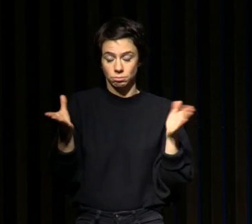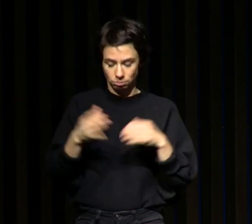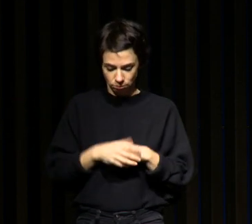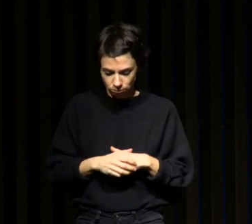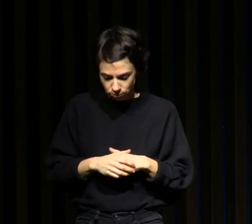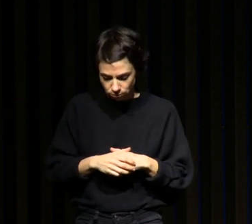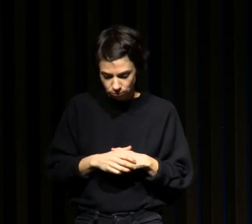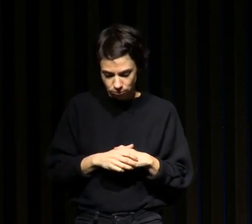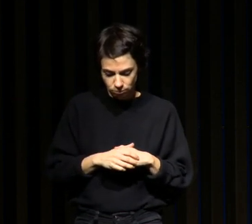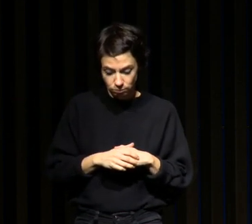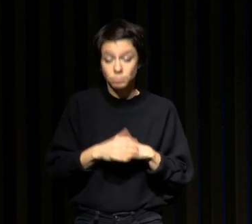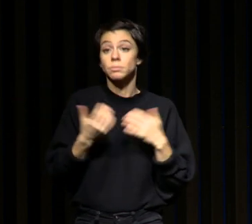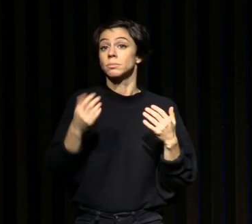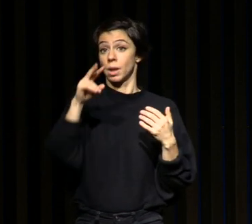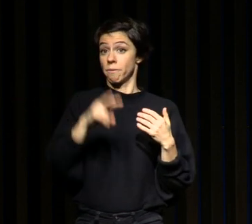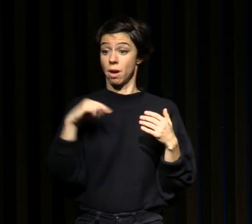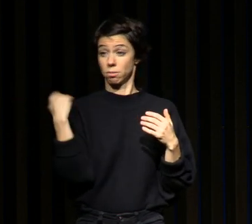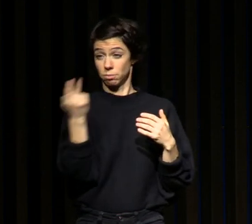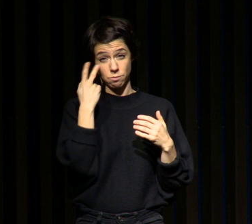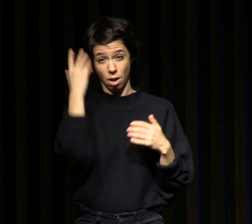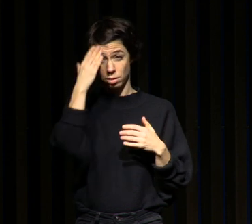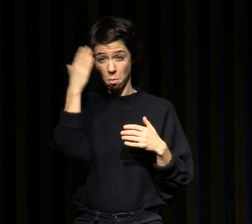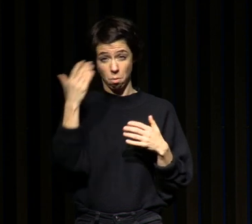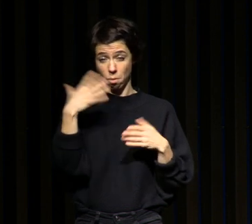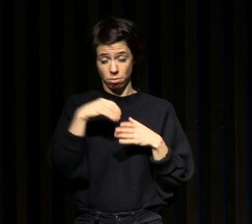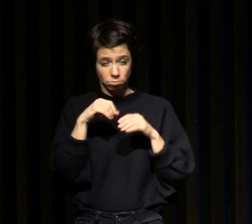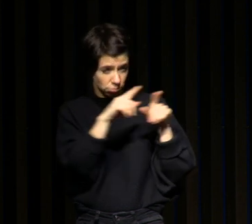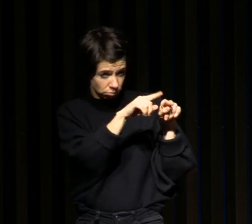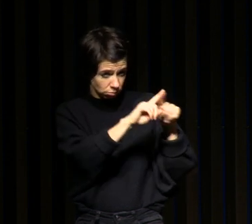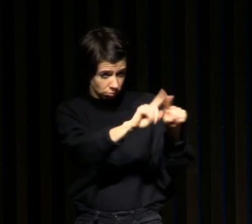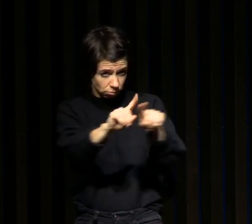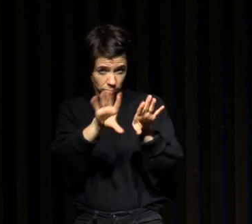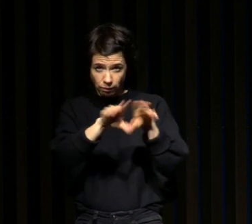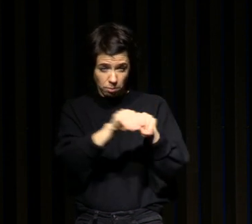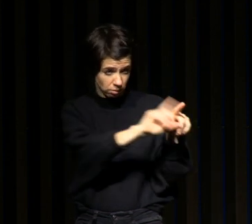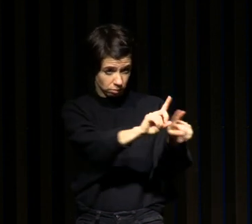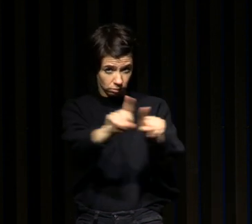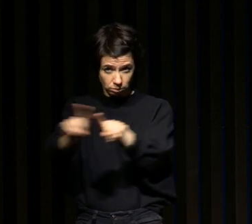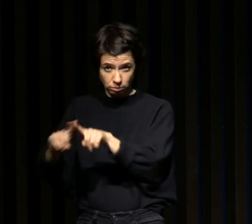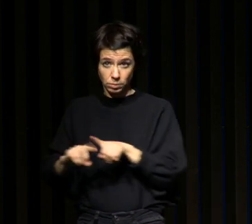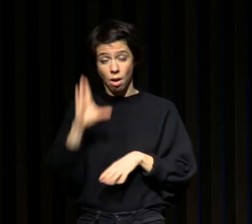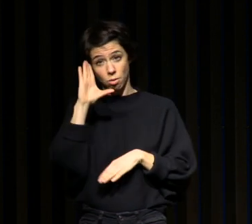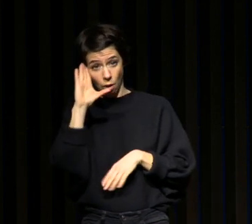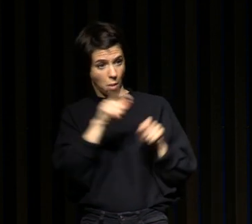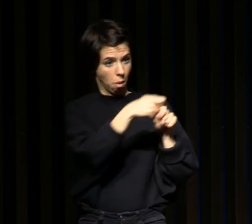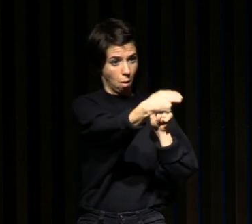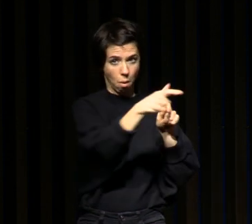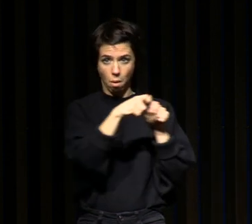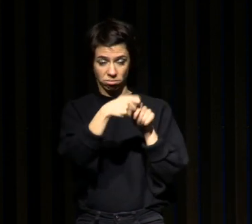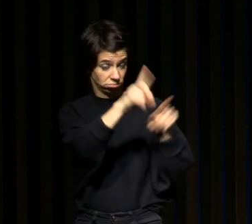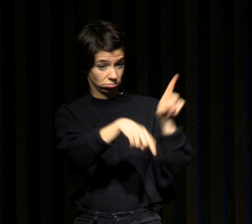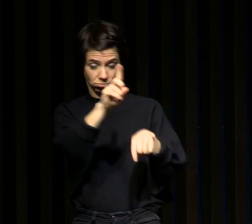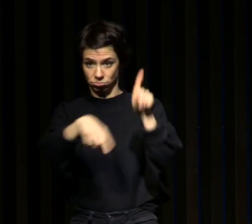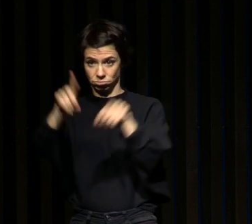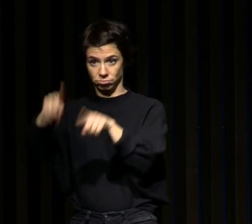Mais toutes les espèces qu'on a enregistrées, globalement, ont des durées de sommeil variables. Et ce n pas forcément conditionné, par exemple, à